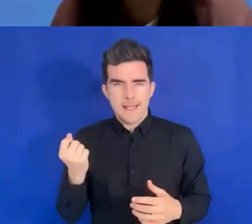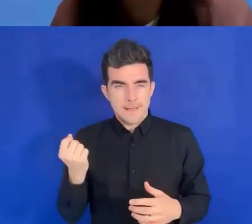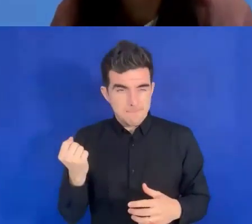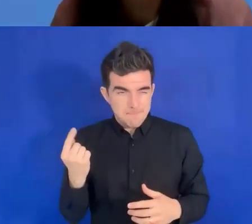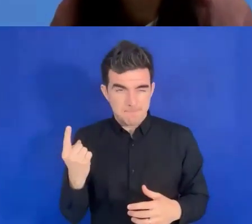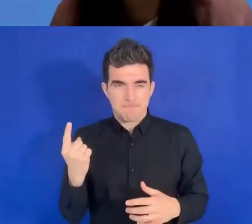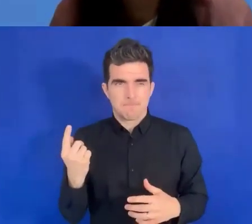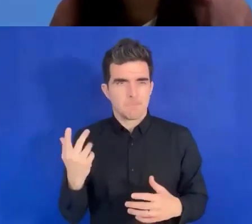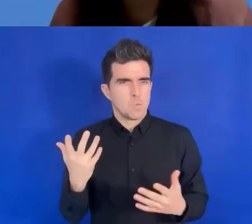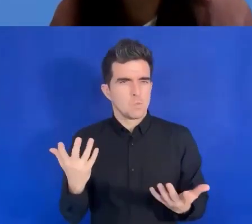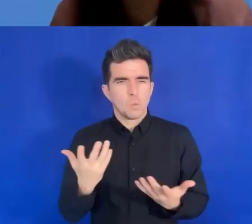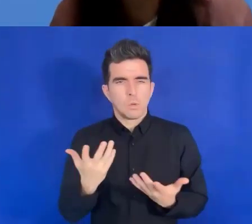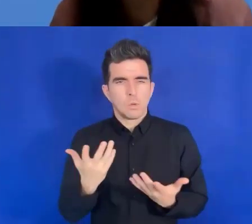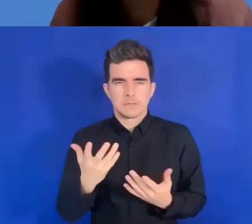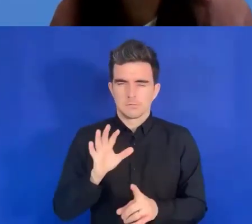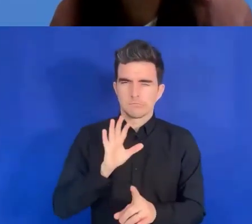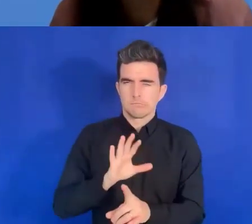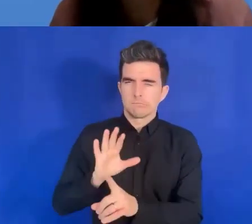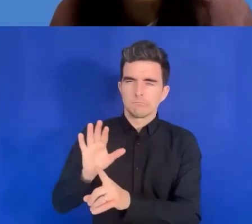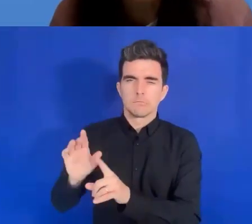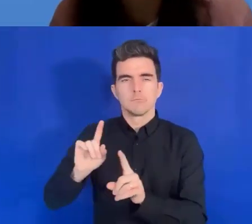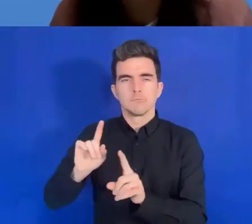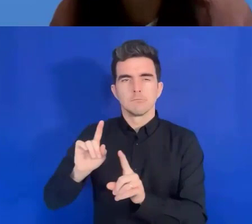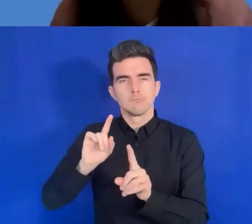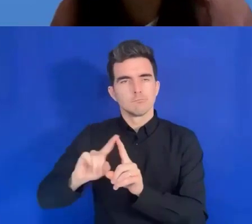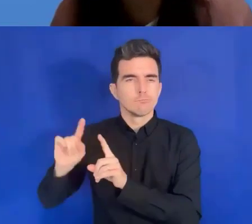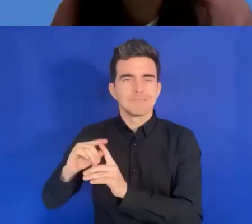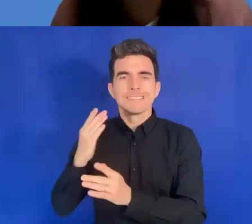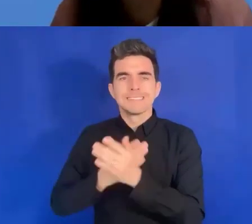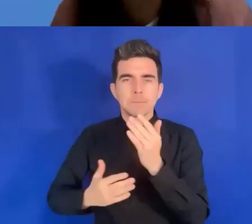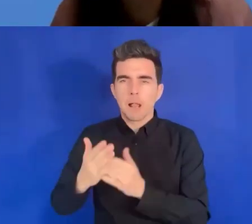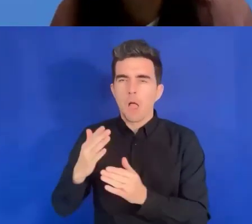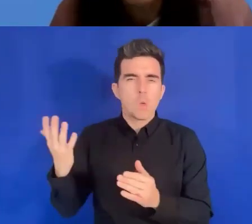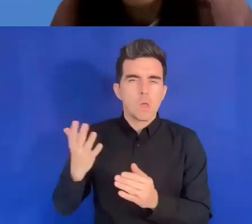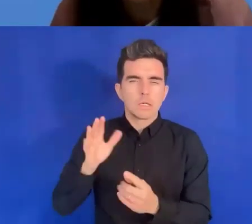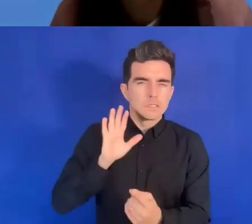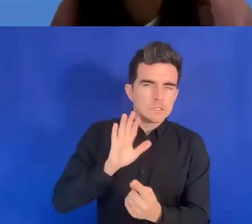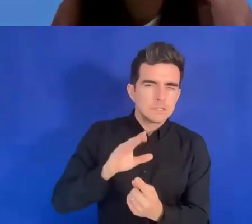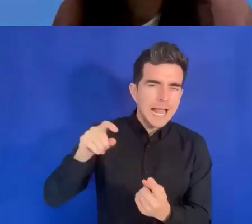Sachant qu'il y a également cette compréhension de la différence,